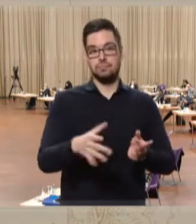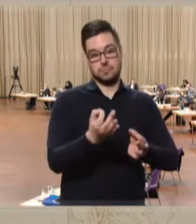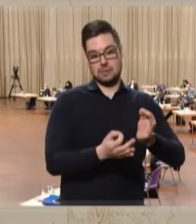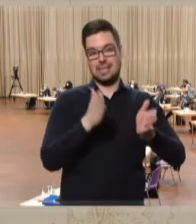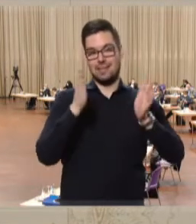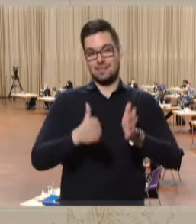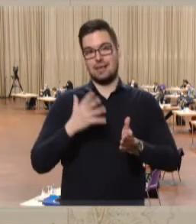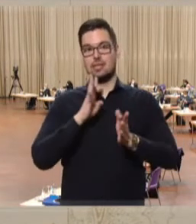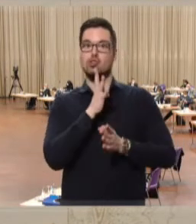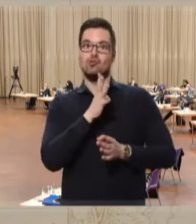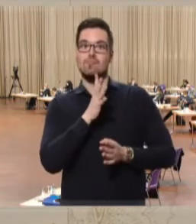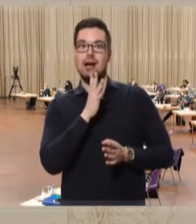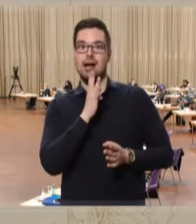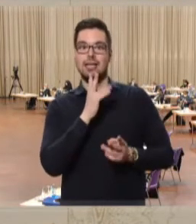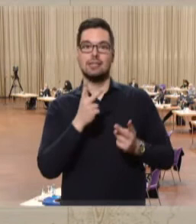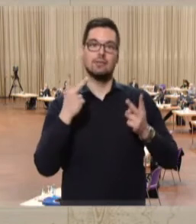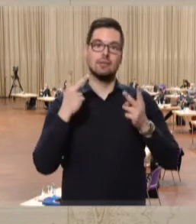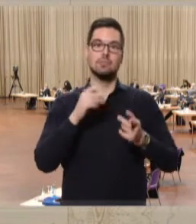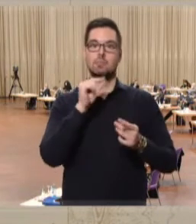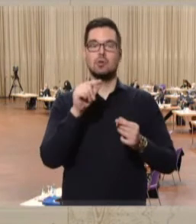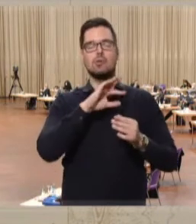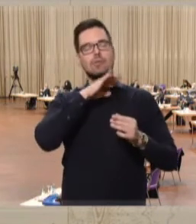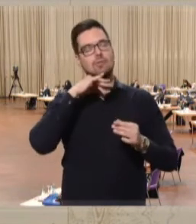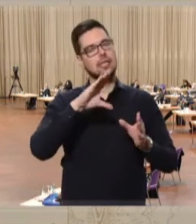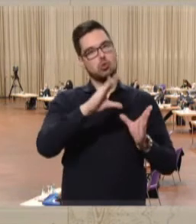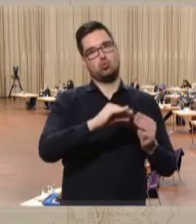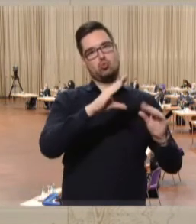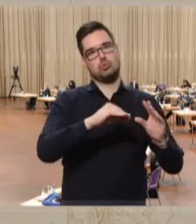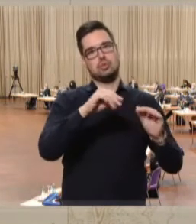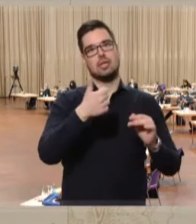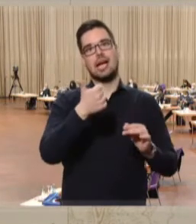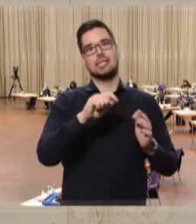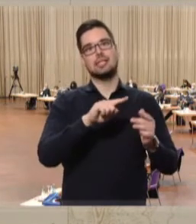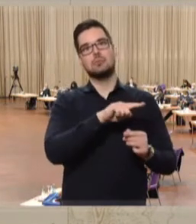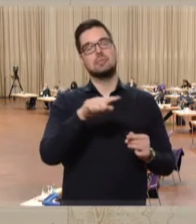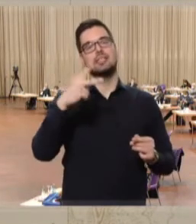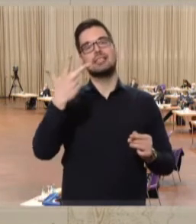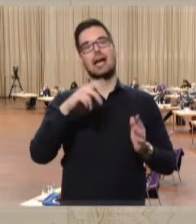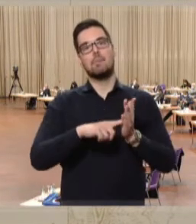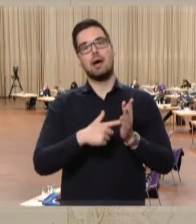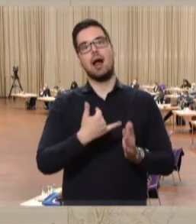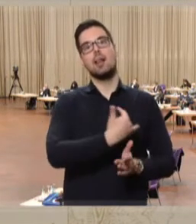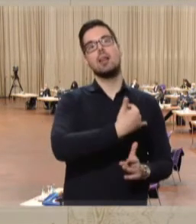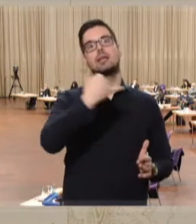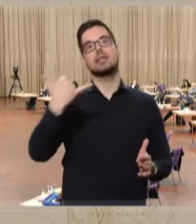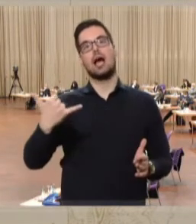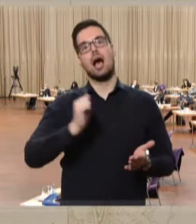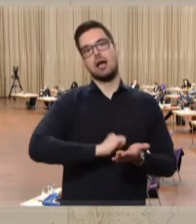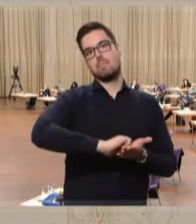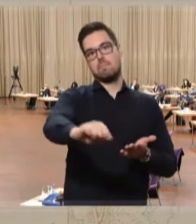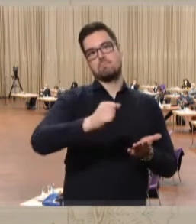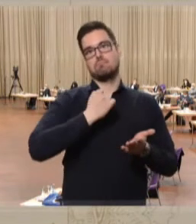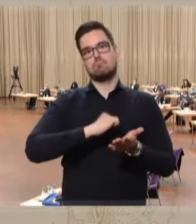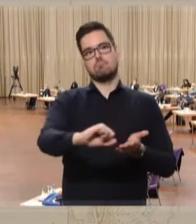Fachsprache als extensiv genutzt bezeichnet. Sie werden nur ein bis dreimal jährlich gemäht. Dadurch erfreuen wir uns bei den